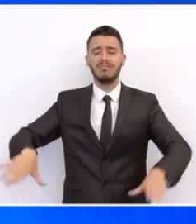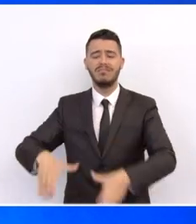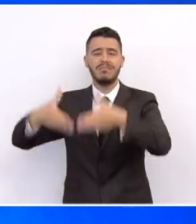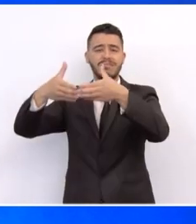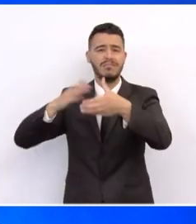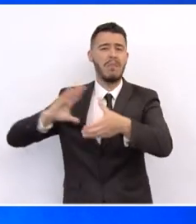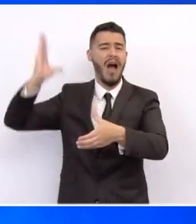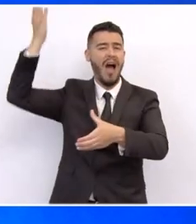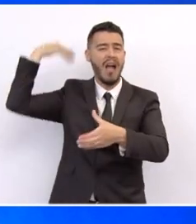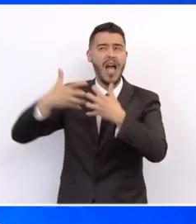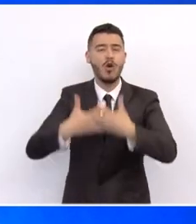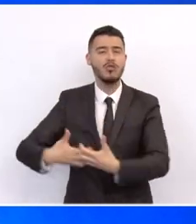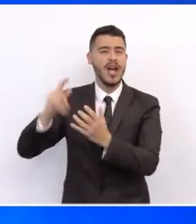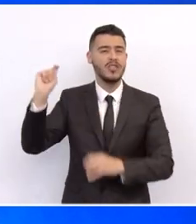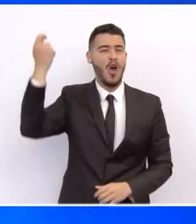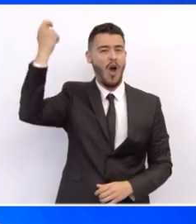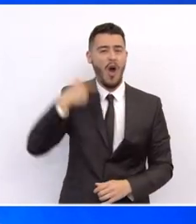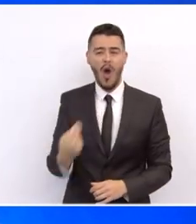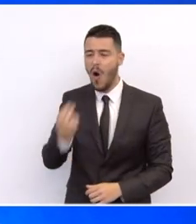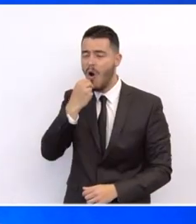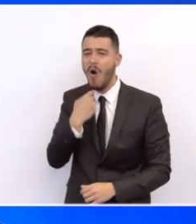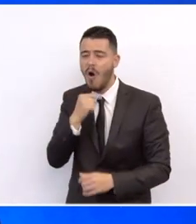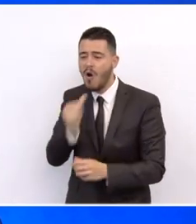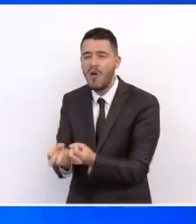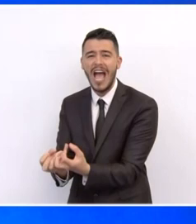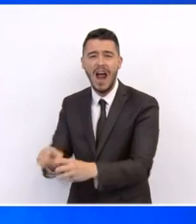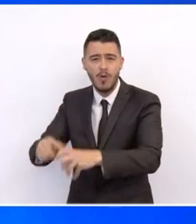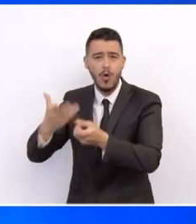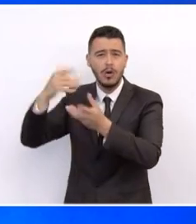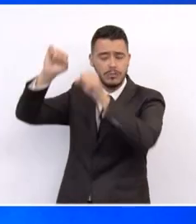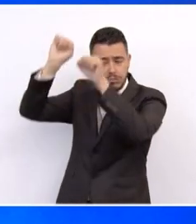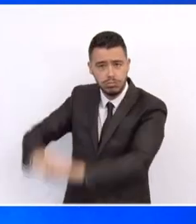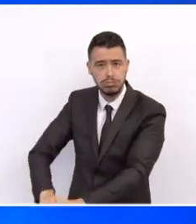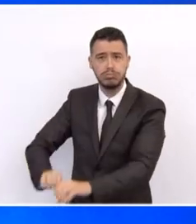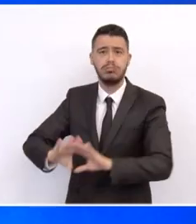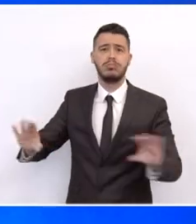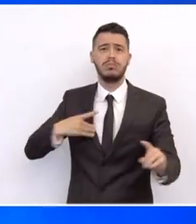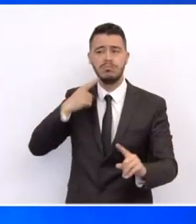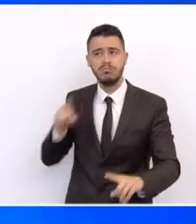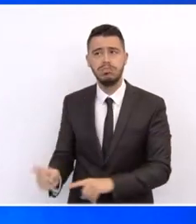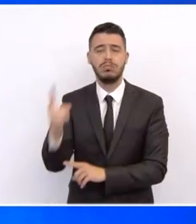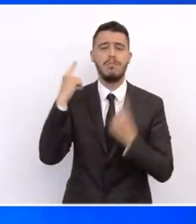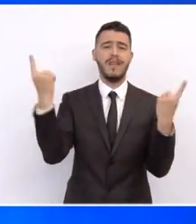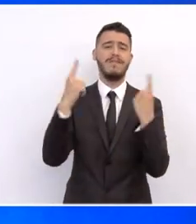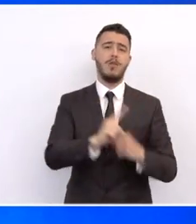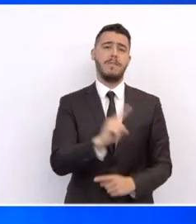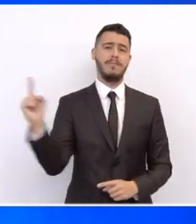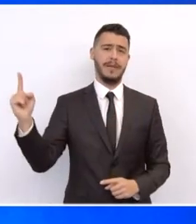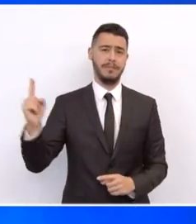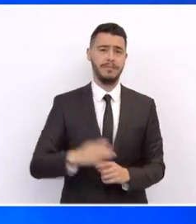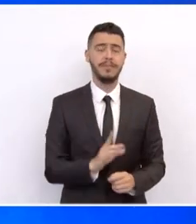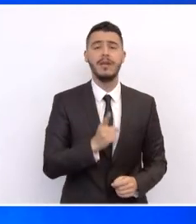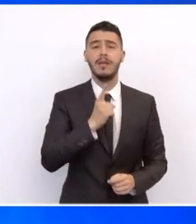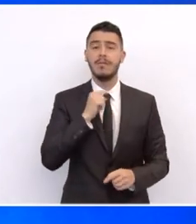ενέργειας. Αγώ και πέρα η αποτελεσματική υλοποίηση όλων αυτών των εθνικών πολιτικών απαιτεί συγκεκριμένους πόρους και την